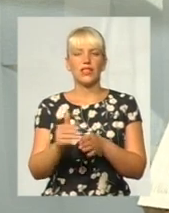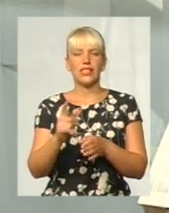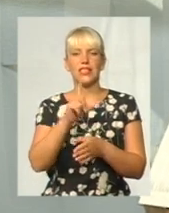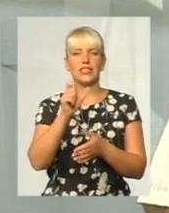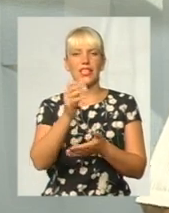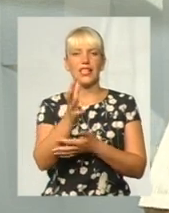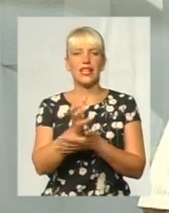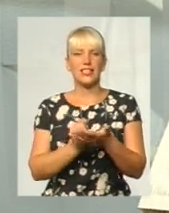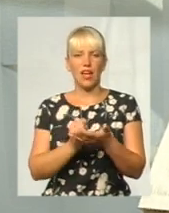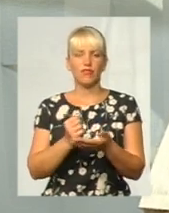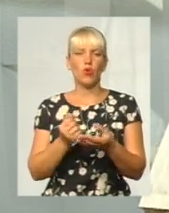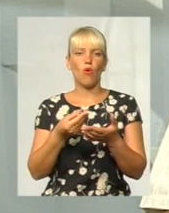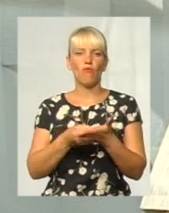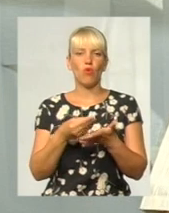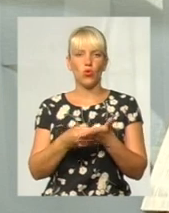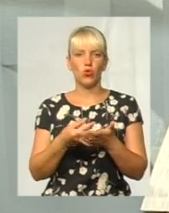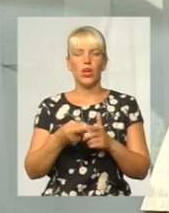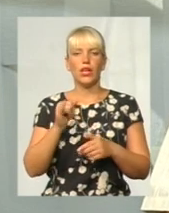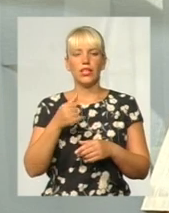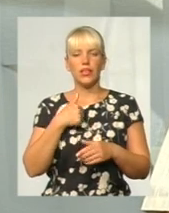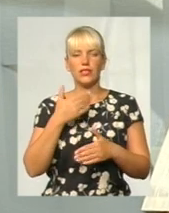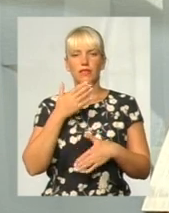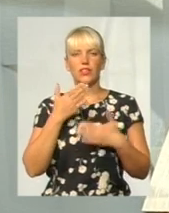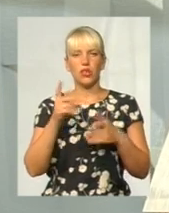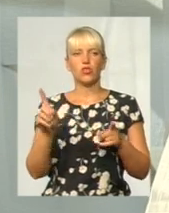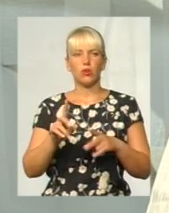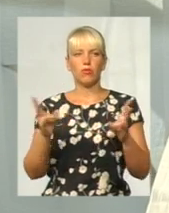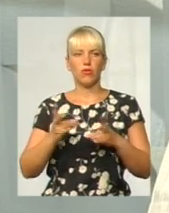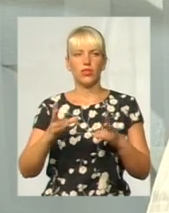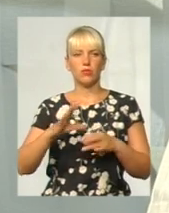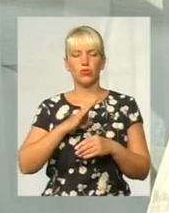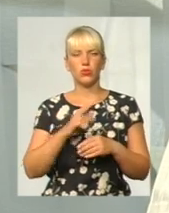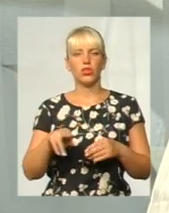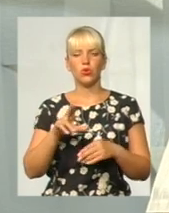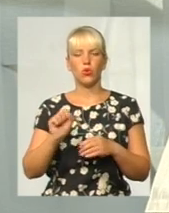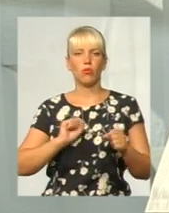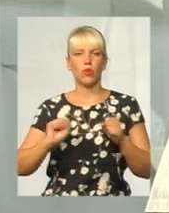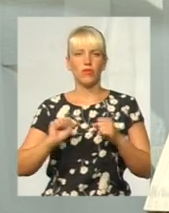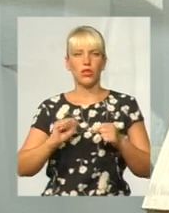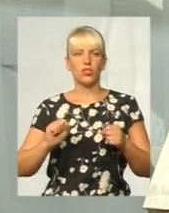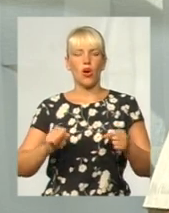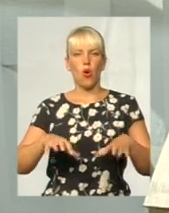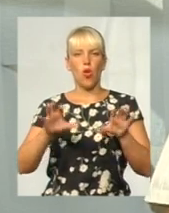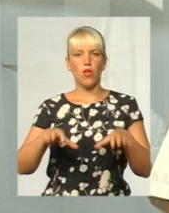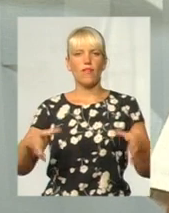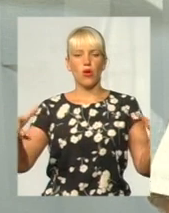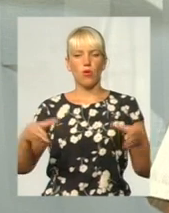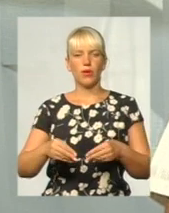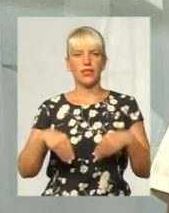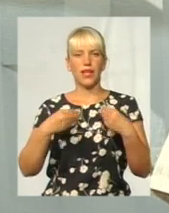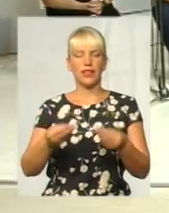дане питання. Але знову таки, я звертаюся, що повинно бути до управляючої і голова кооперативу надати